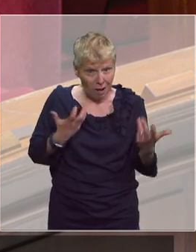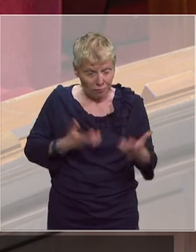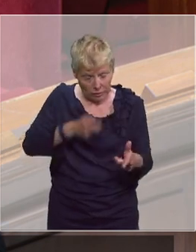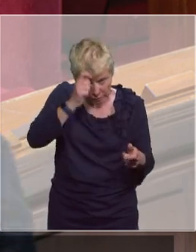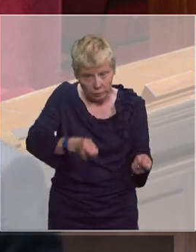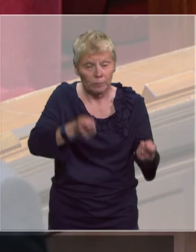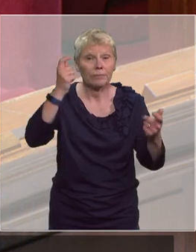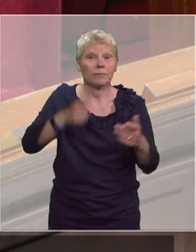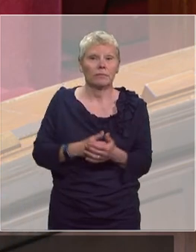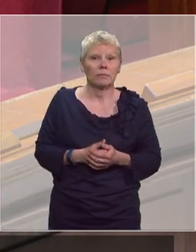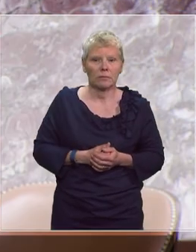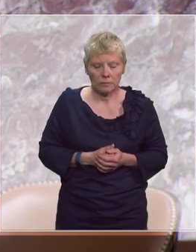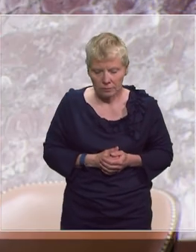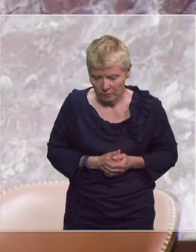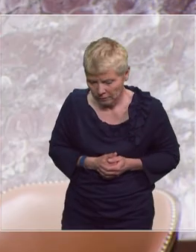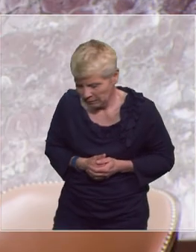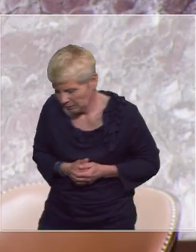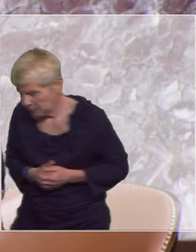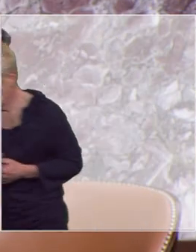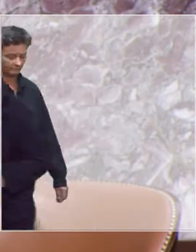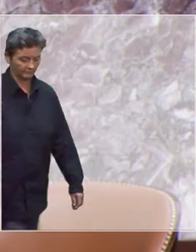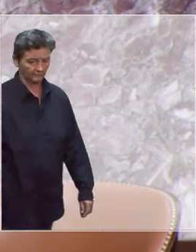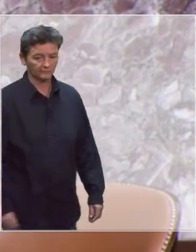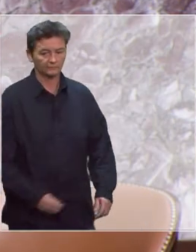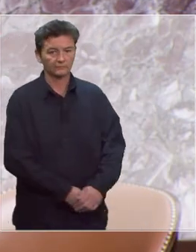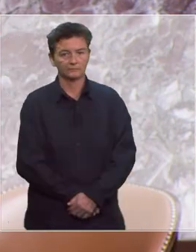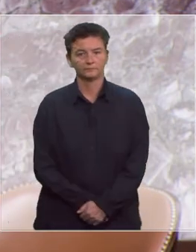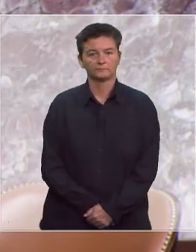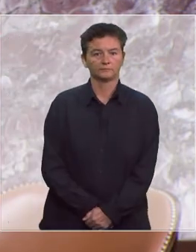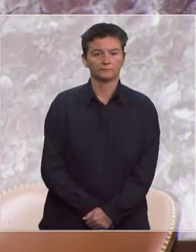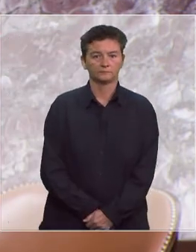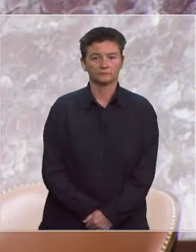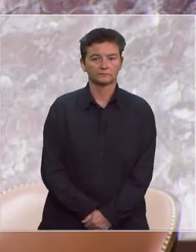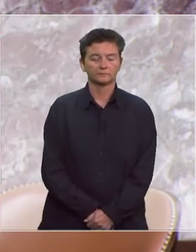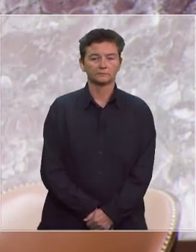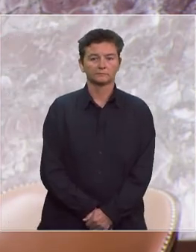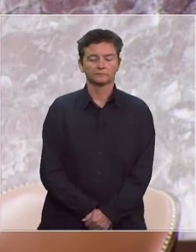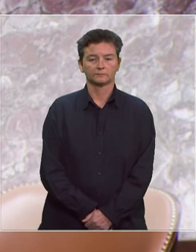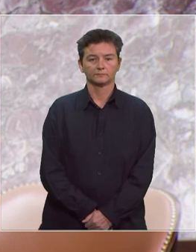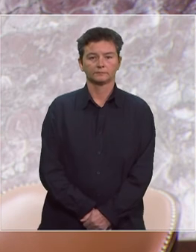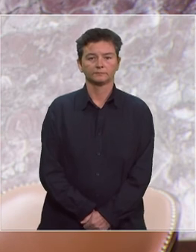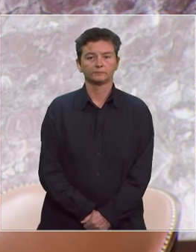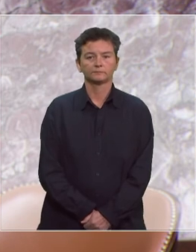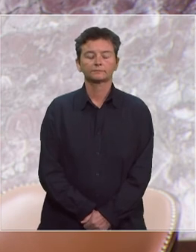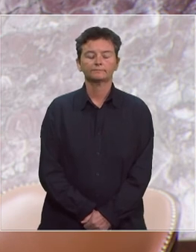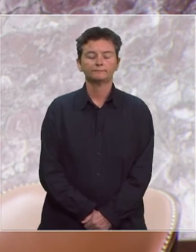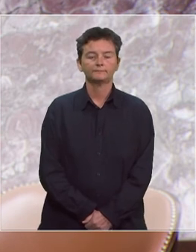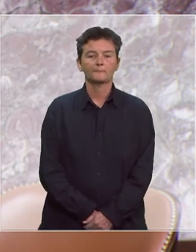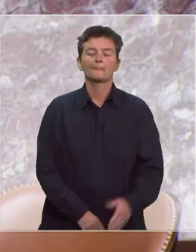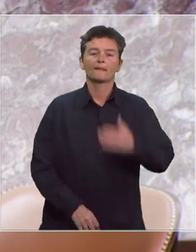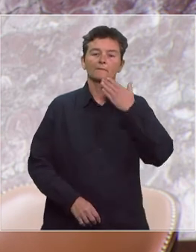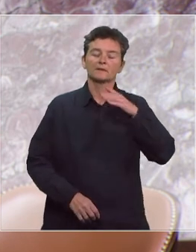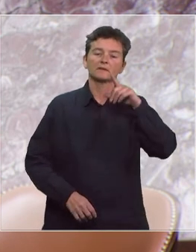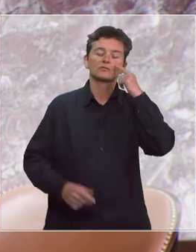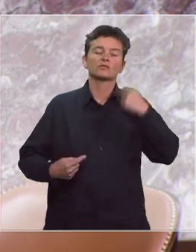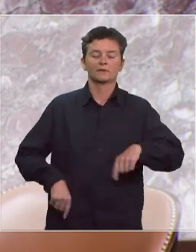à travers cette réponse. Merci, monsieur le ministre. La parole est à monsieur Stéphane Peux pour le groupe de la gauche démocrate et républicaine. Merci, monsieur le